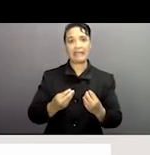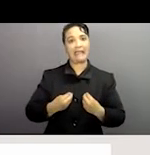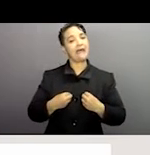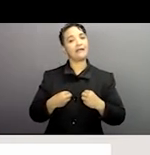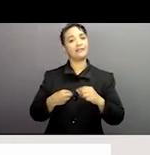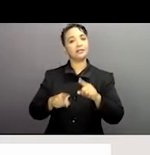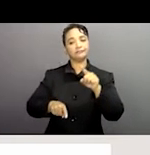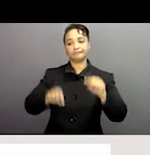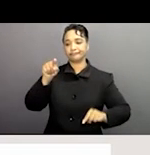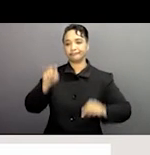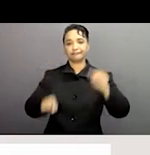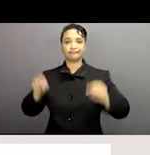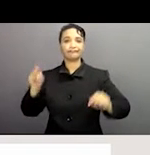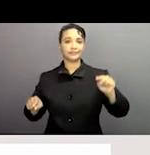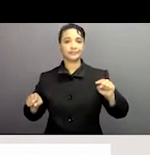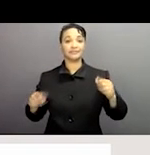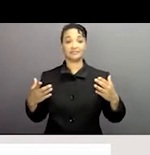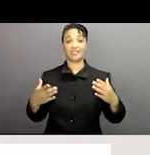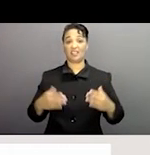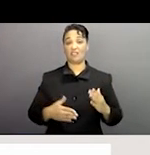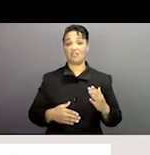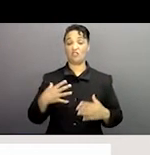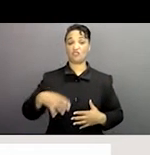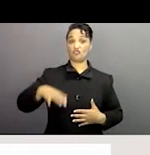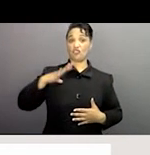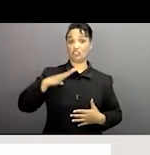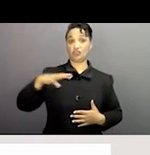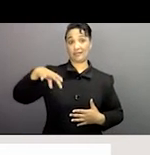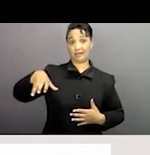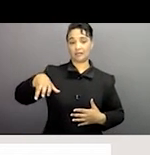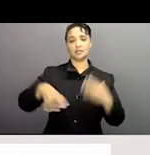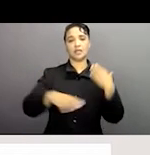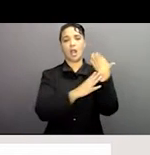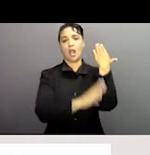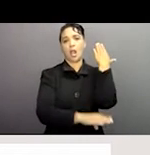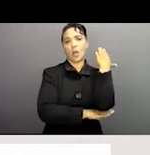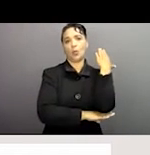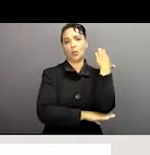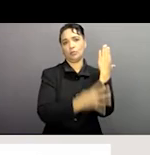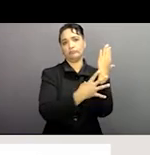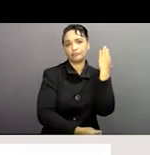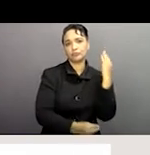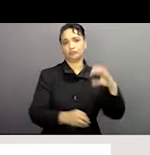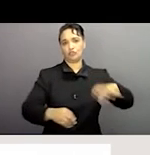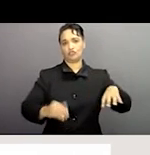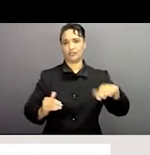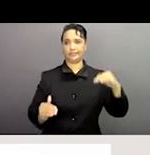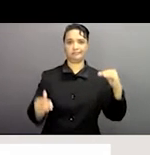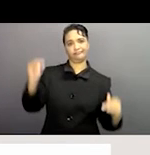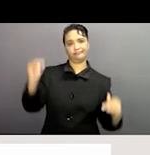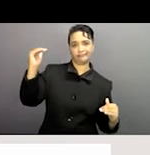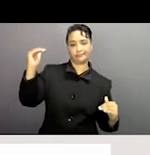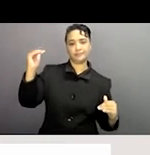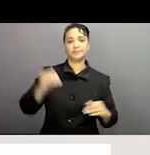aussi cette différence entre les États qui ont un revenu très élevé et ceux qui ont un revenu très